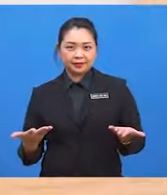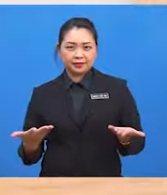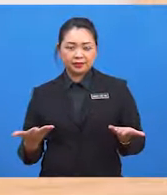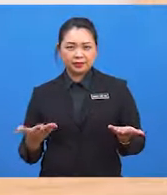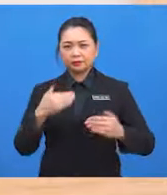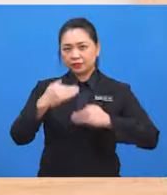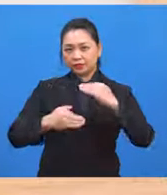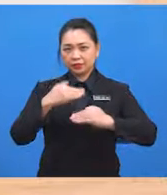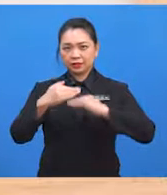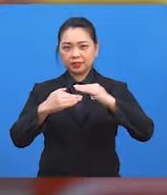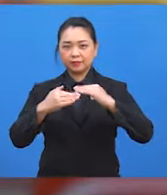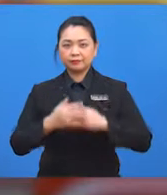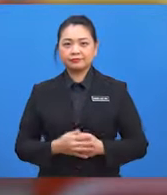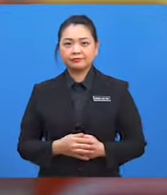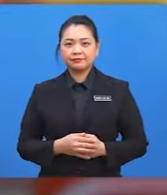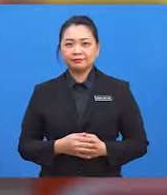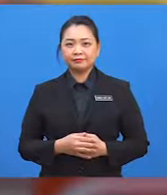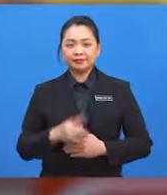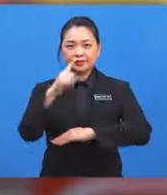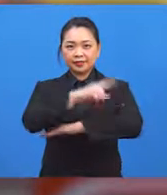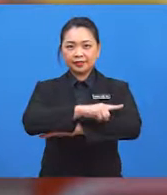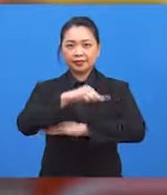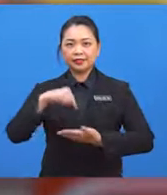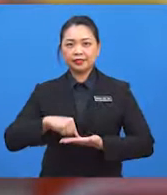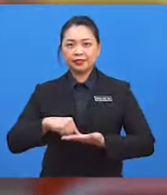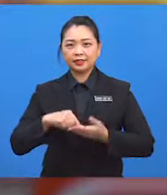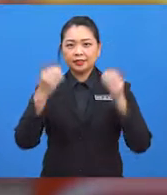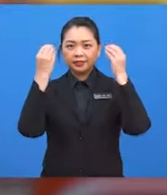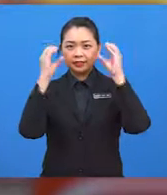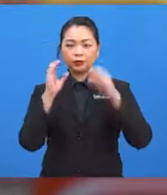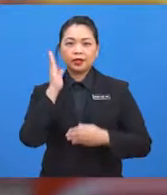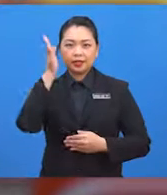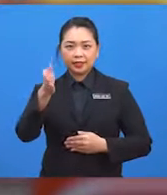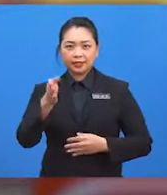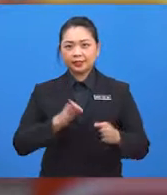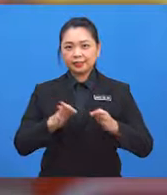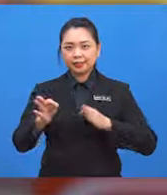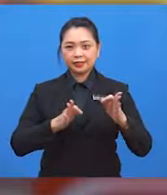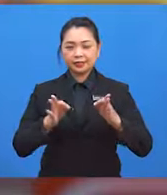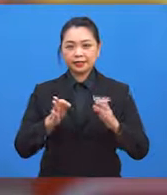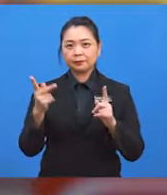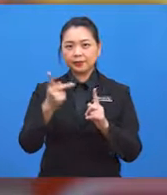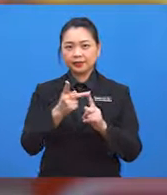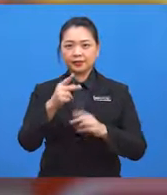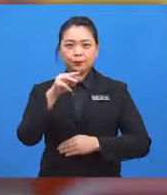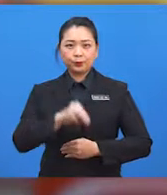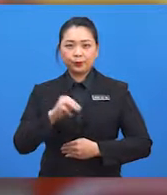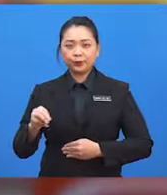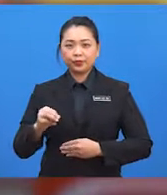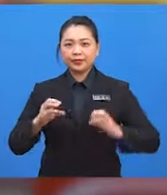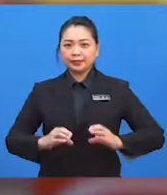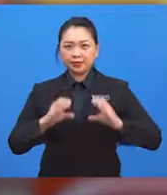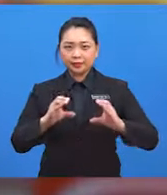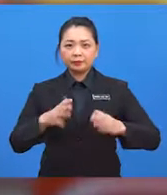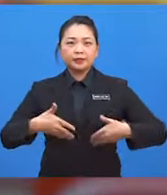dibina? Hari ini, Cikgu akan terangkan kepada murid-murid cara